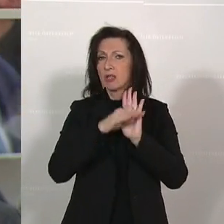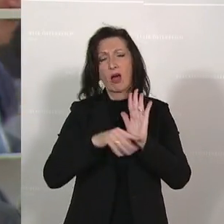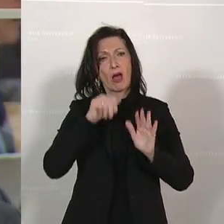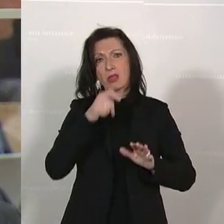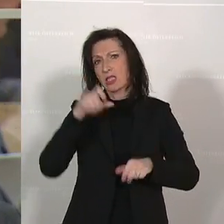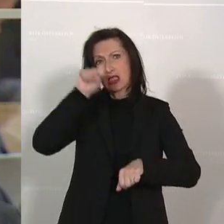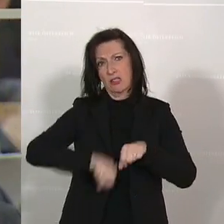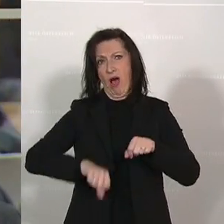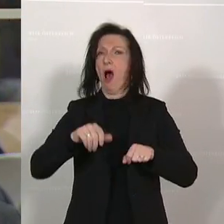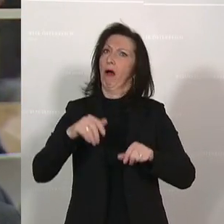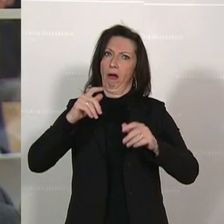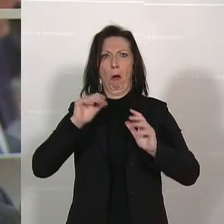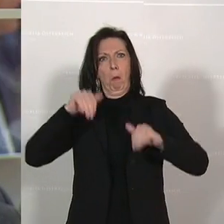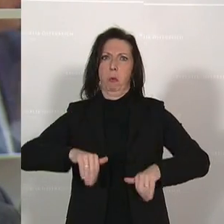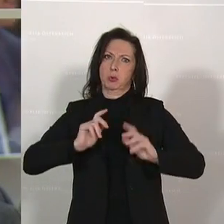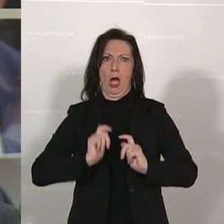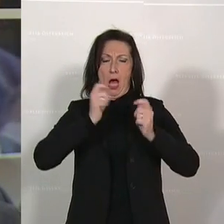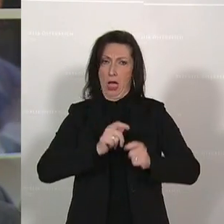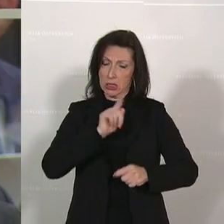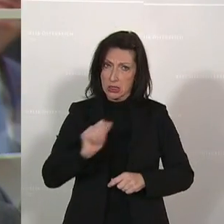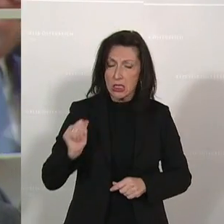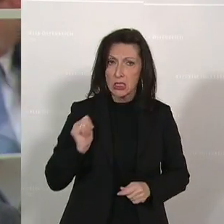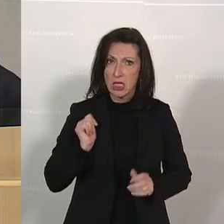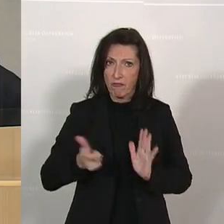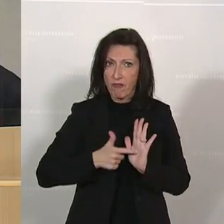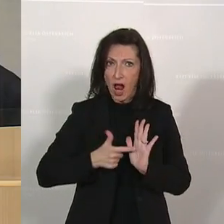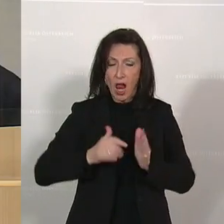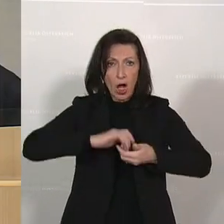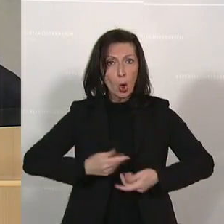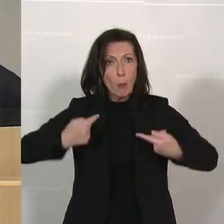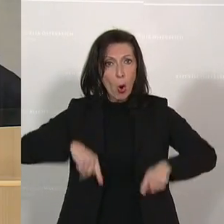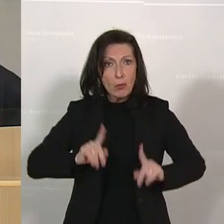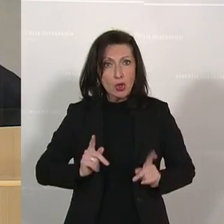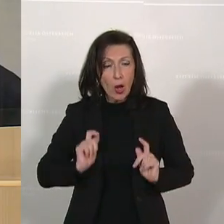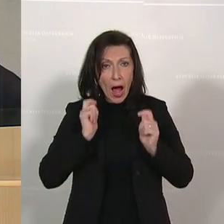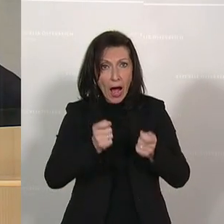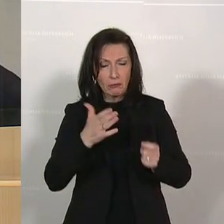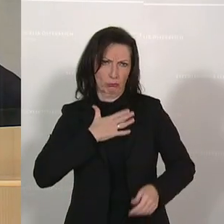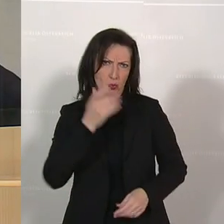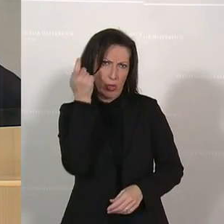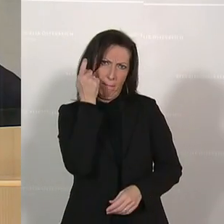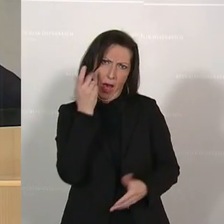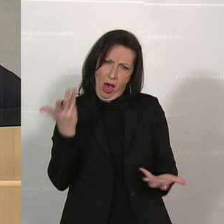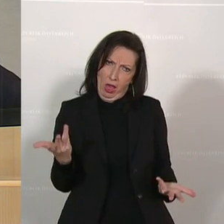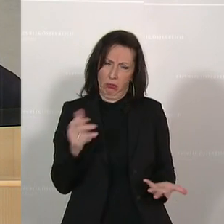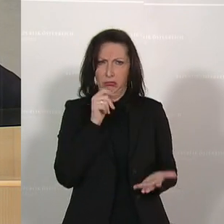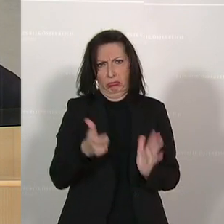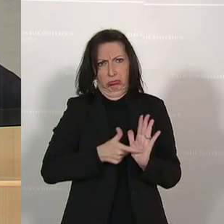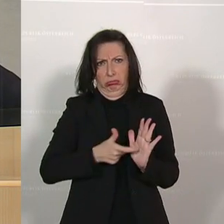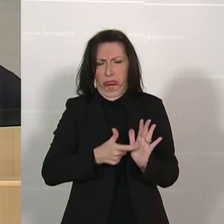ist, dass ein Antrag gestellt wird. Und Sie haben das gestern eingefordert von unserem Klubobmann, dass er einen Antrag stellt. Das ist unserer Meinung nach nicht zwingend, nicht